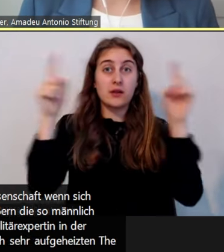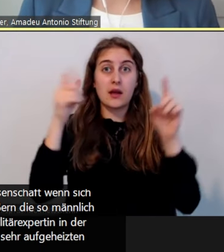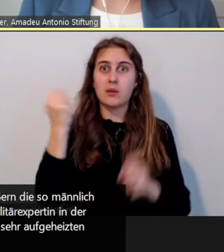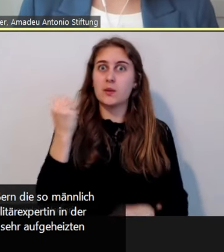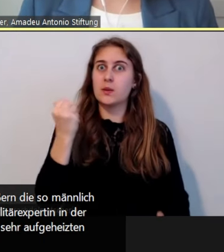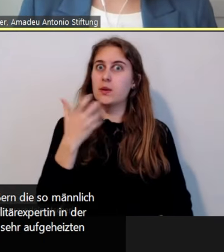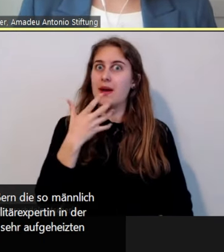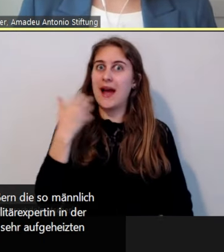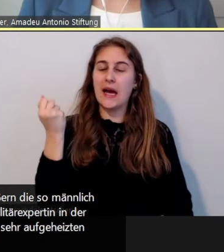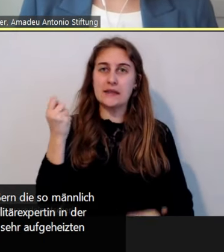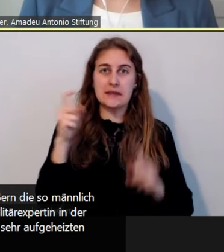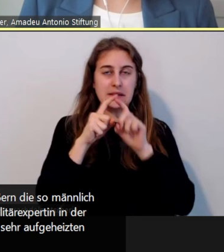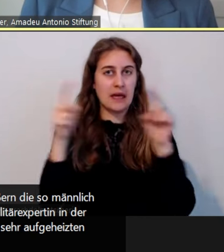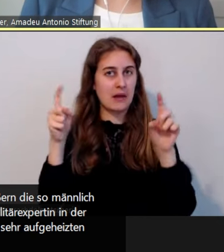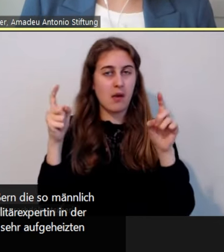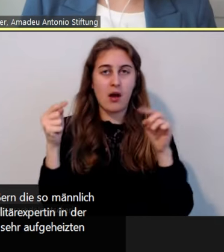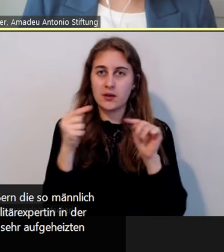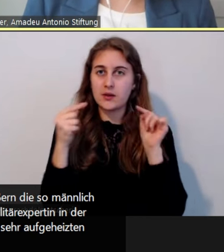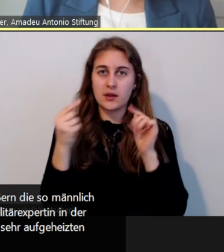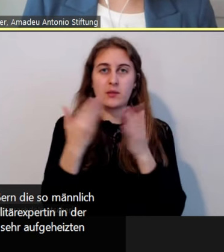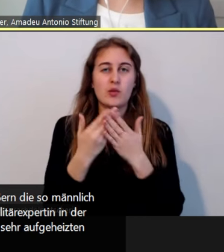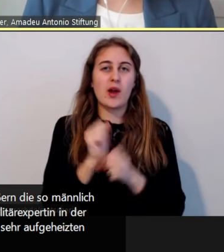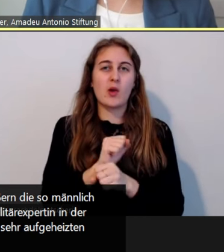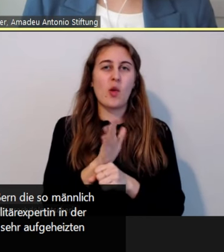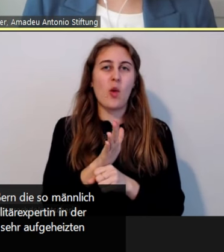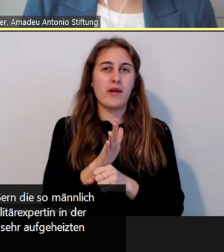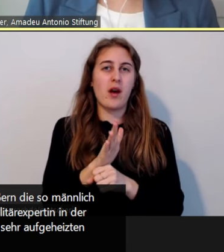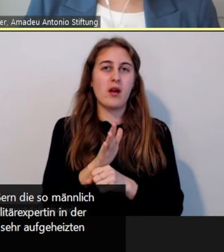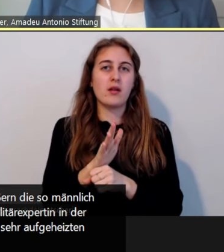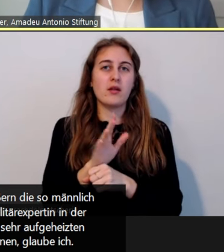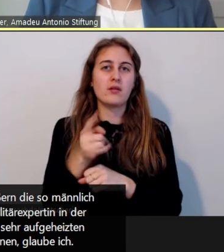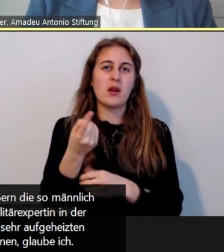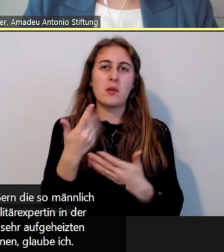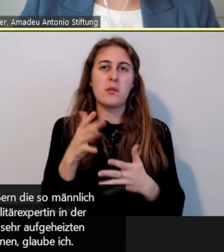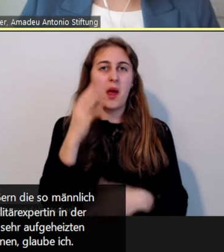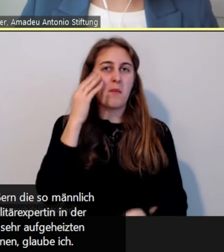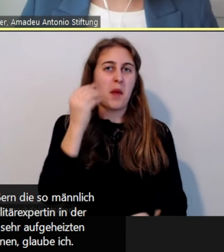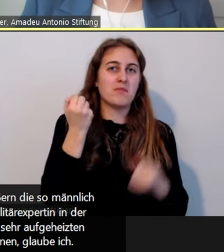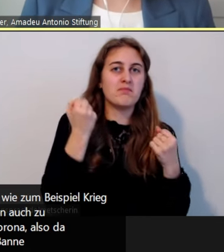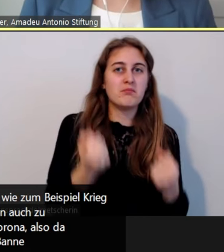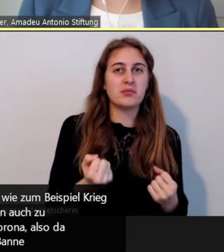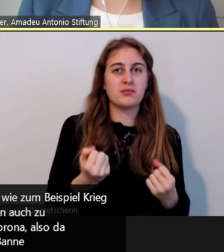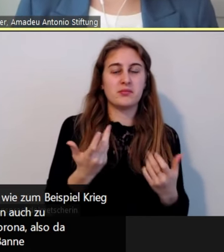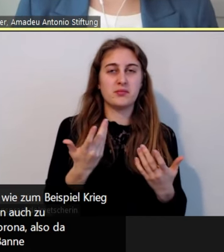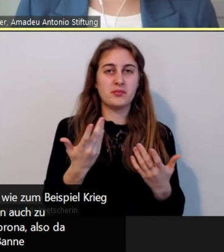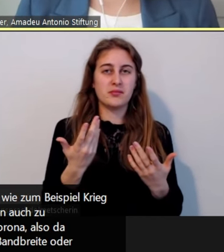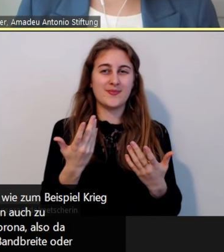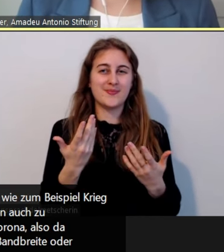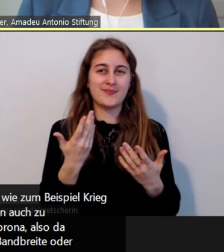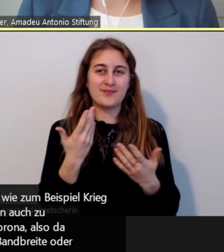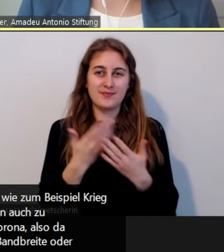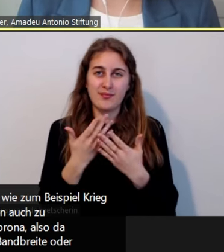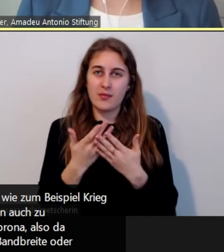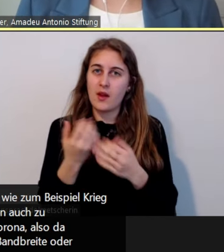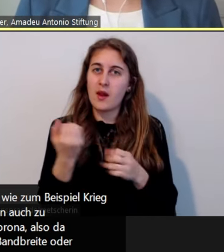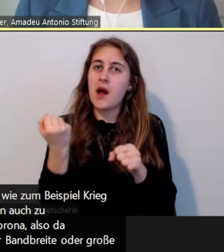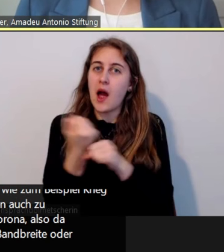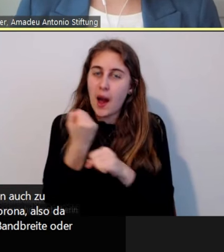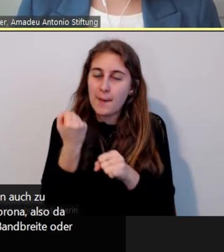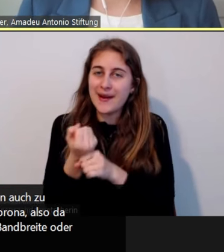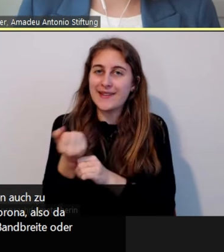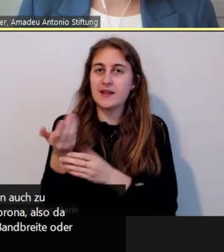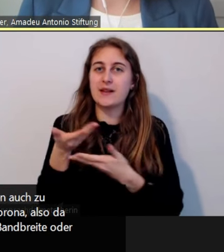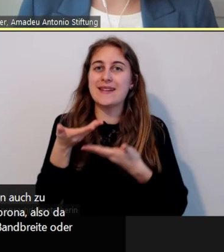Corona. Also da sozusagen, wir können, glaube ich, nicht in der Bandbreite oder großen Breite von Arbeitgeberinnen